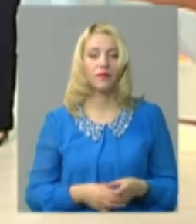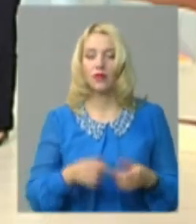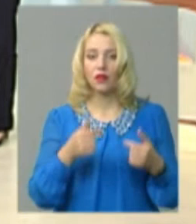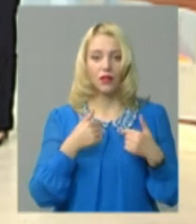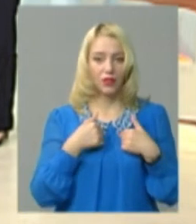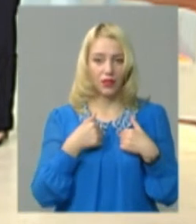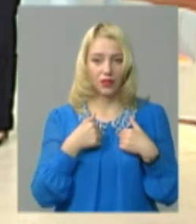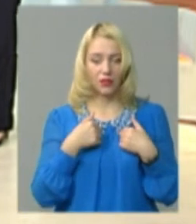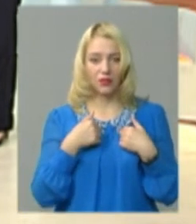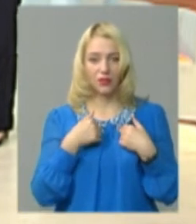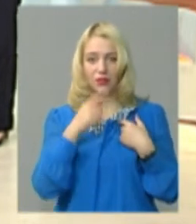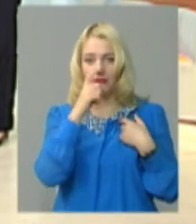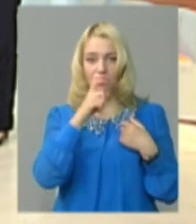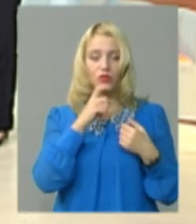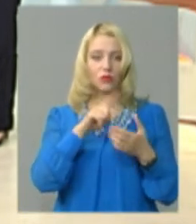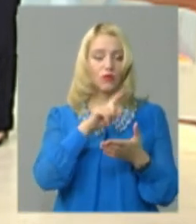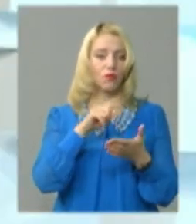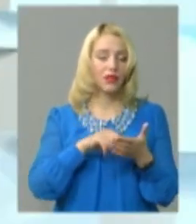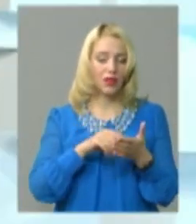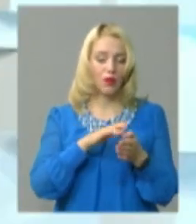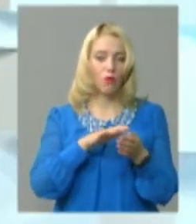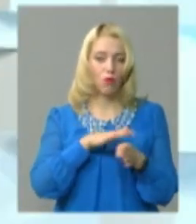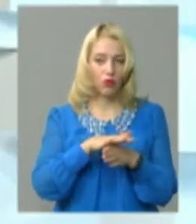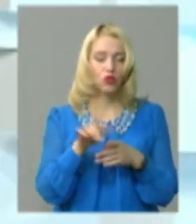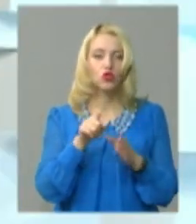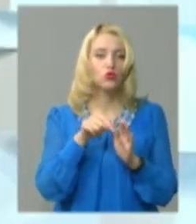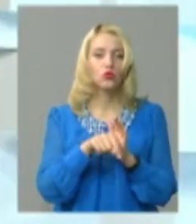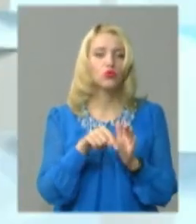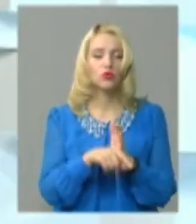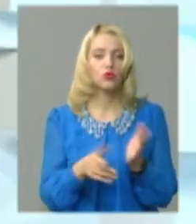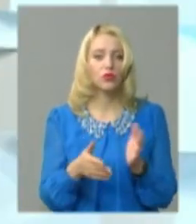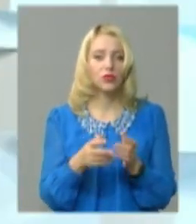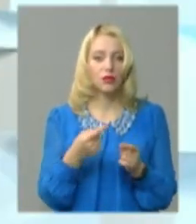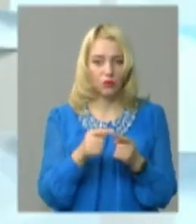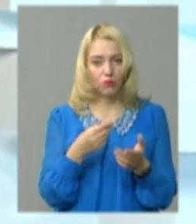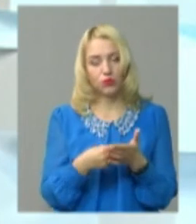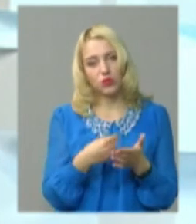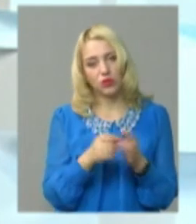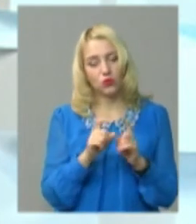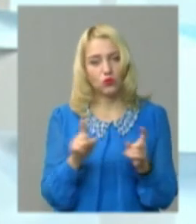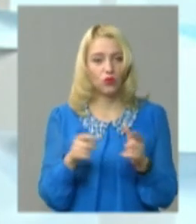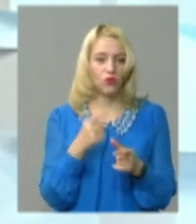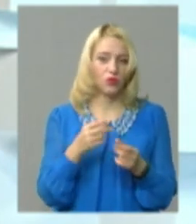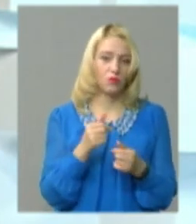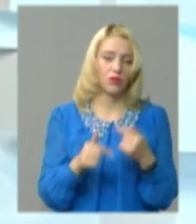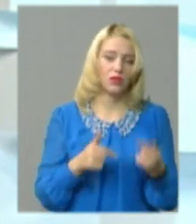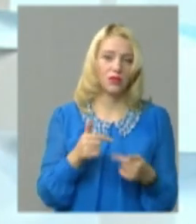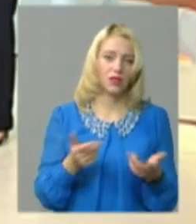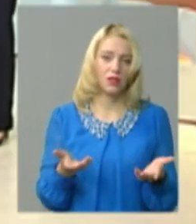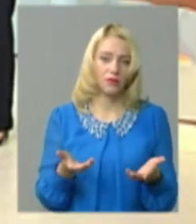Я не зрозумів повністю запитання, воно стосується бюджетних установ чи бізнесу.